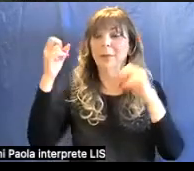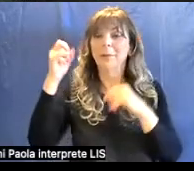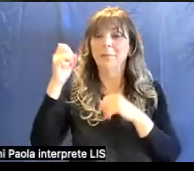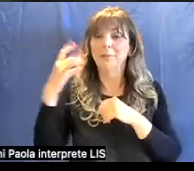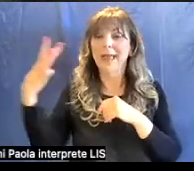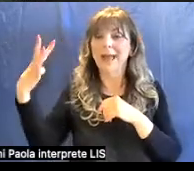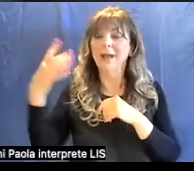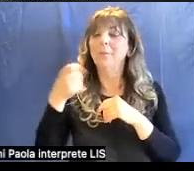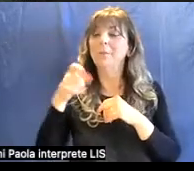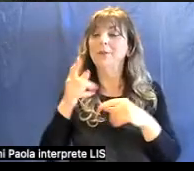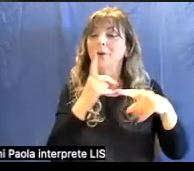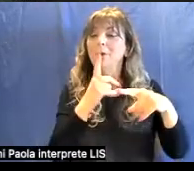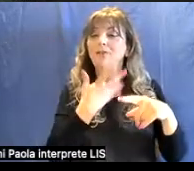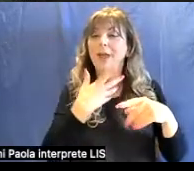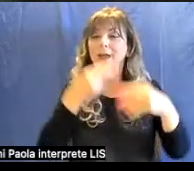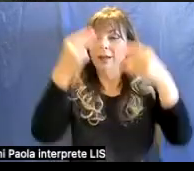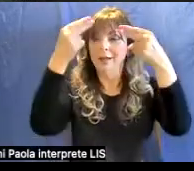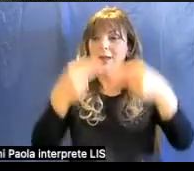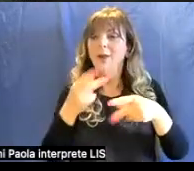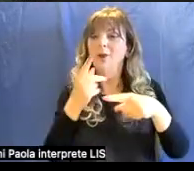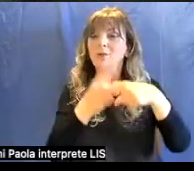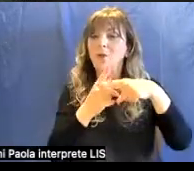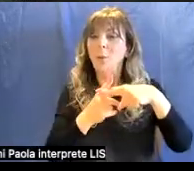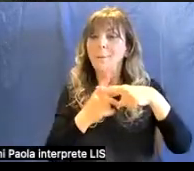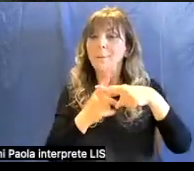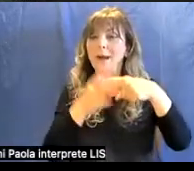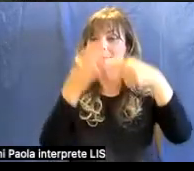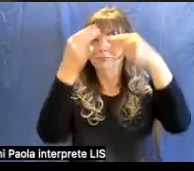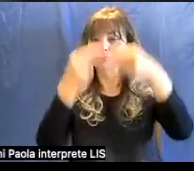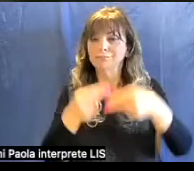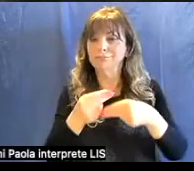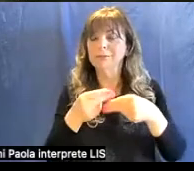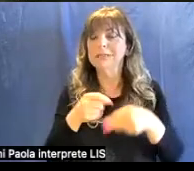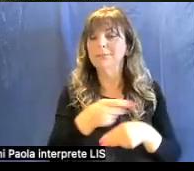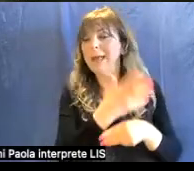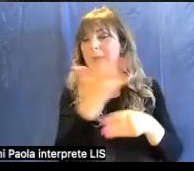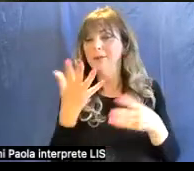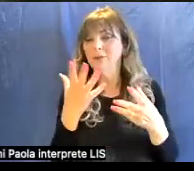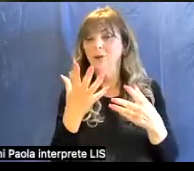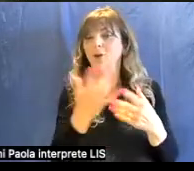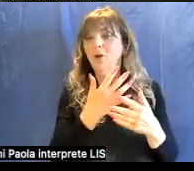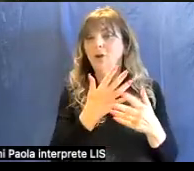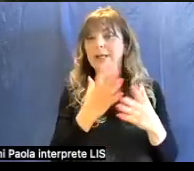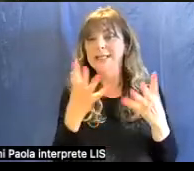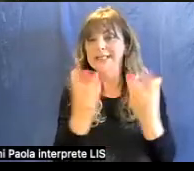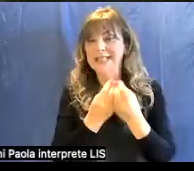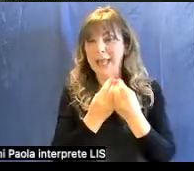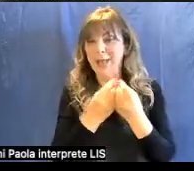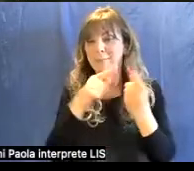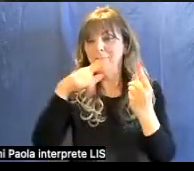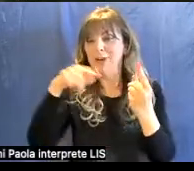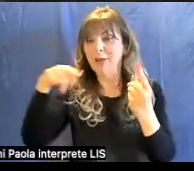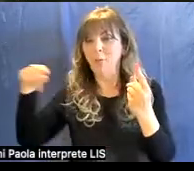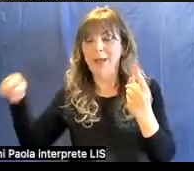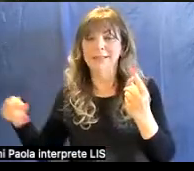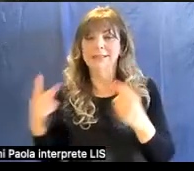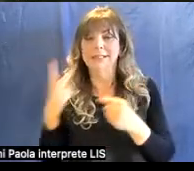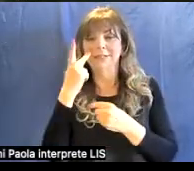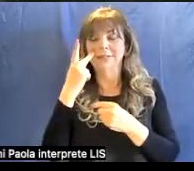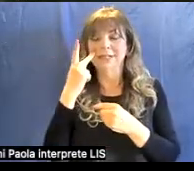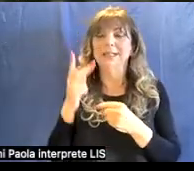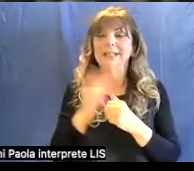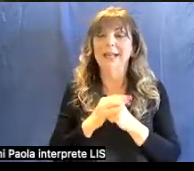della somma delle frequenze dello spettro ottico. Vediamo adesso come la radiazione luminosa